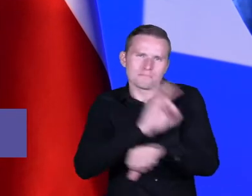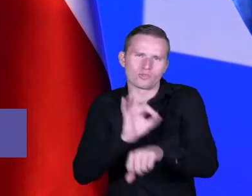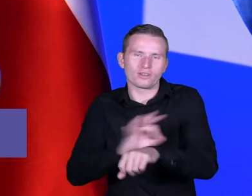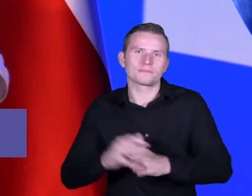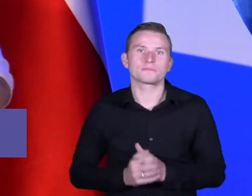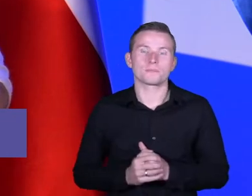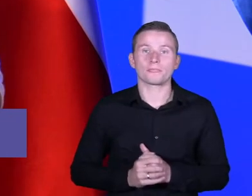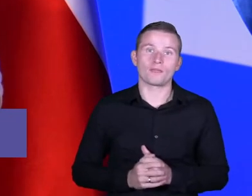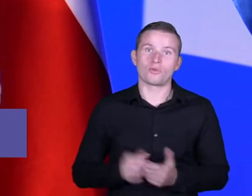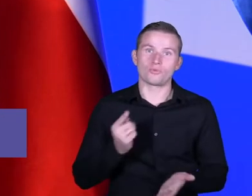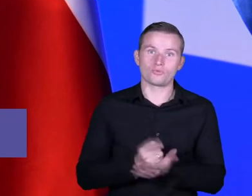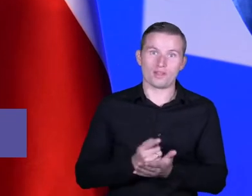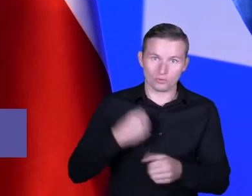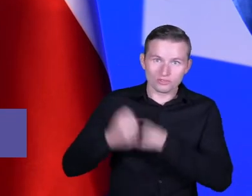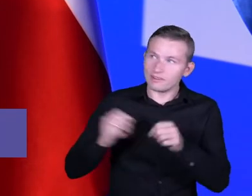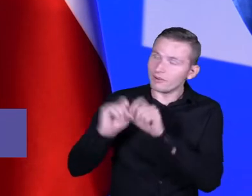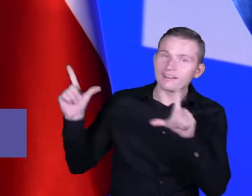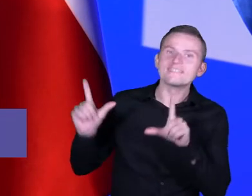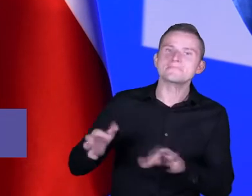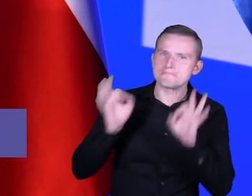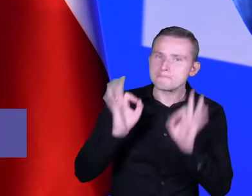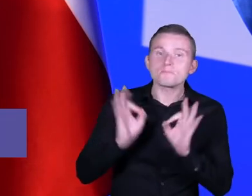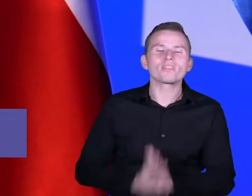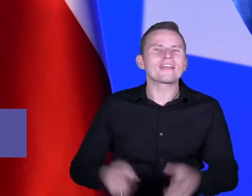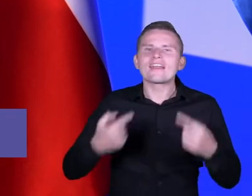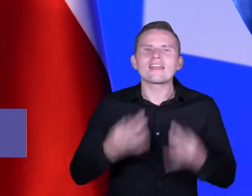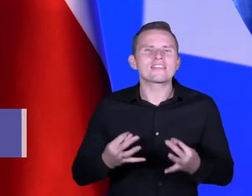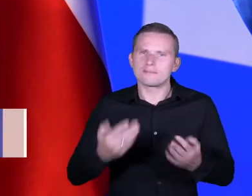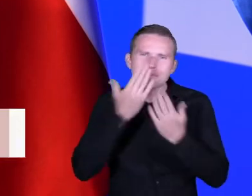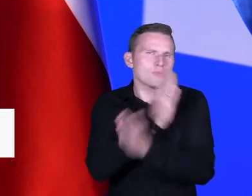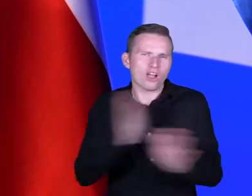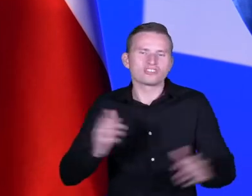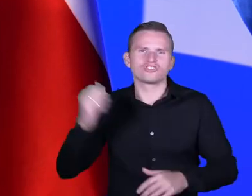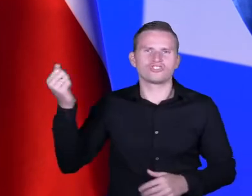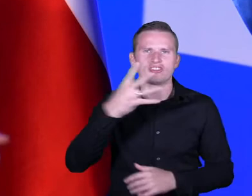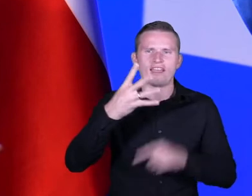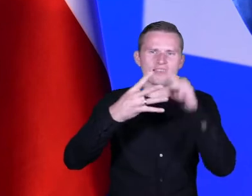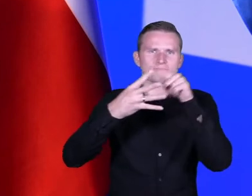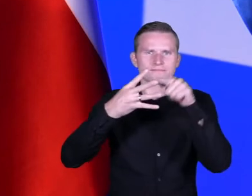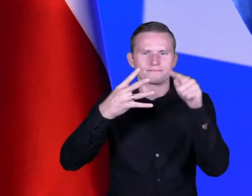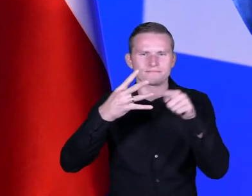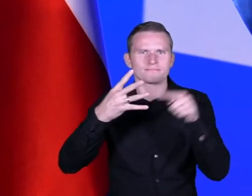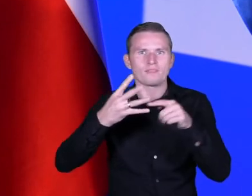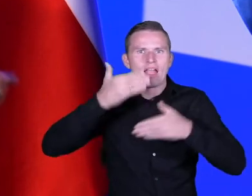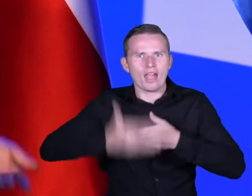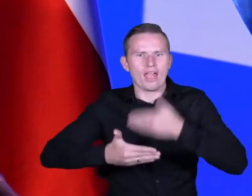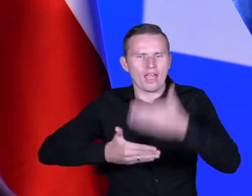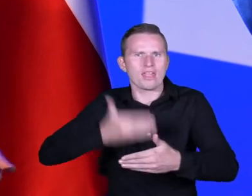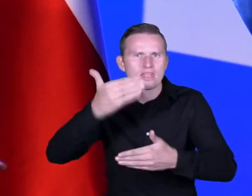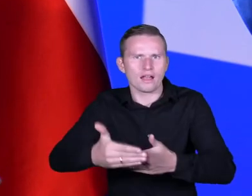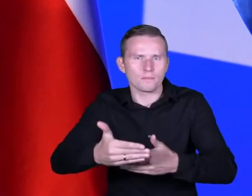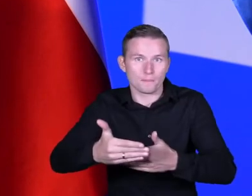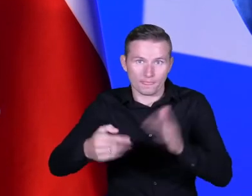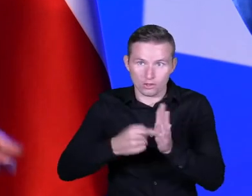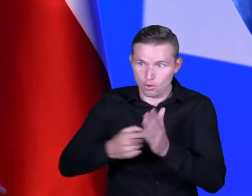Udało się? Działa? Ja też pokażę Państwu taki czteroetapowy model, ale nie będzie to model rozwijania kompetencji